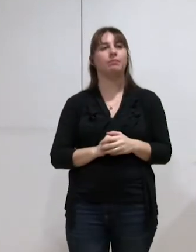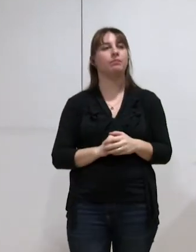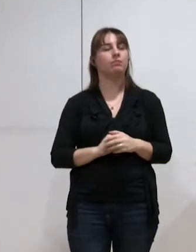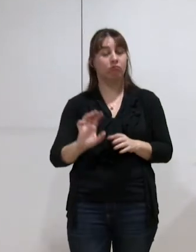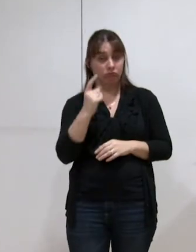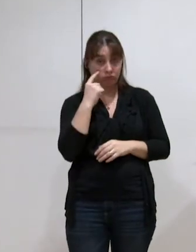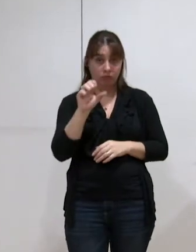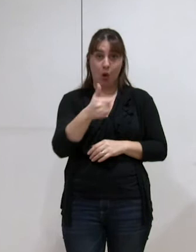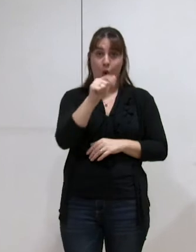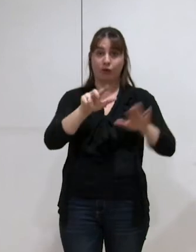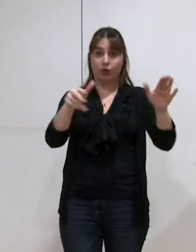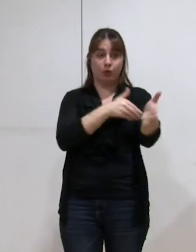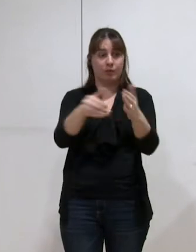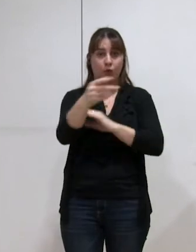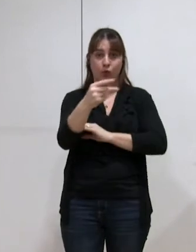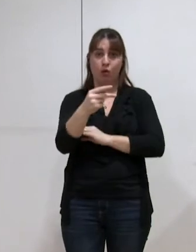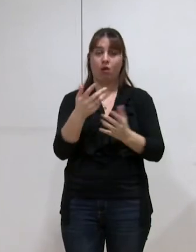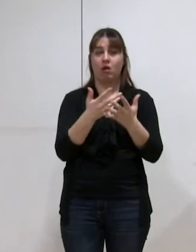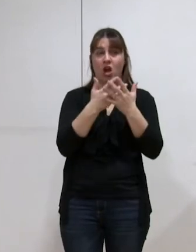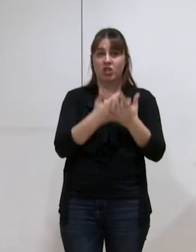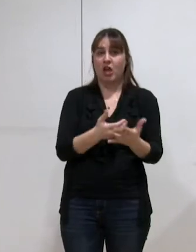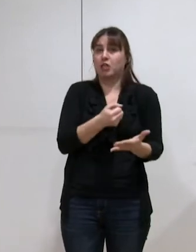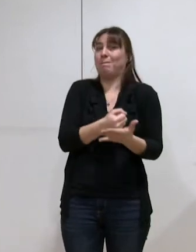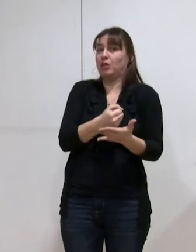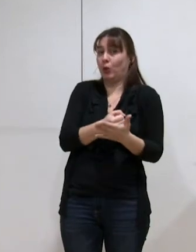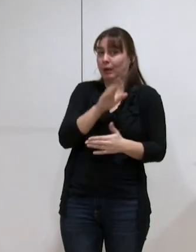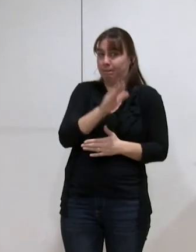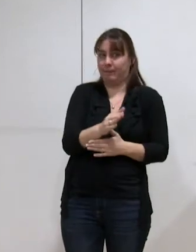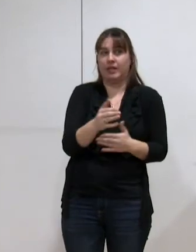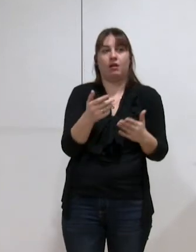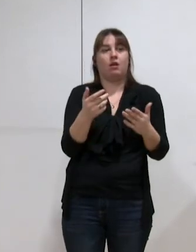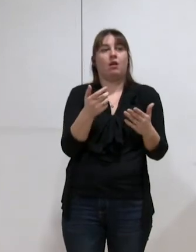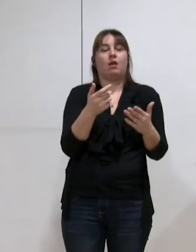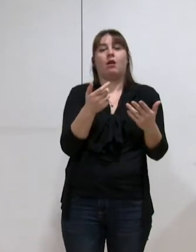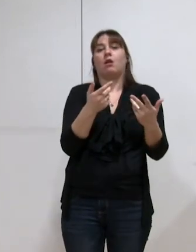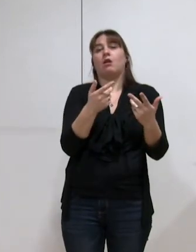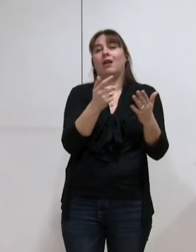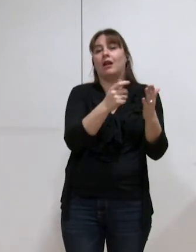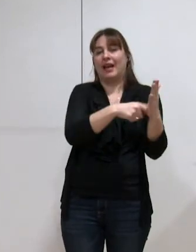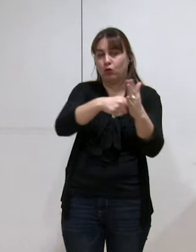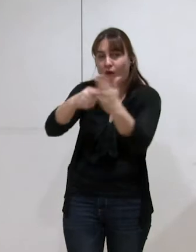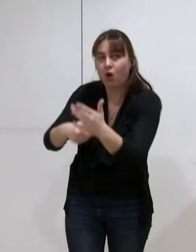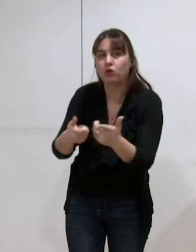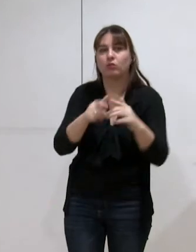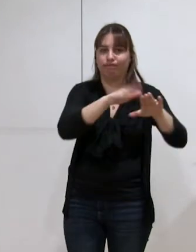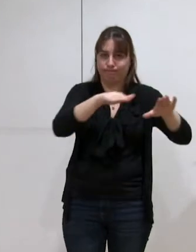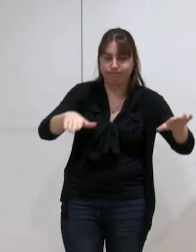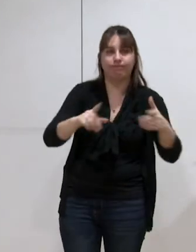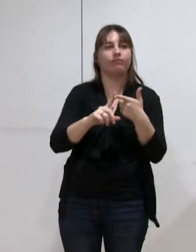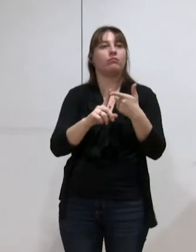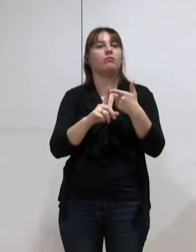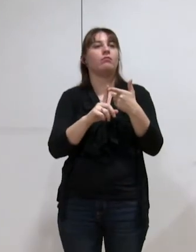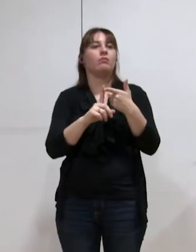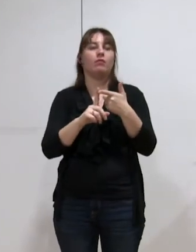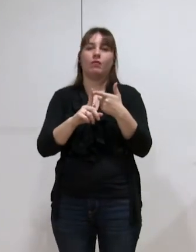que les 11,8 millions d'euros de charges minorées de ces amendes, des redevances d'occupation du domaine public, des subventions et du fonds de